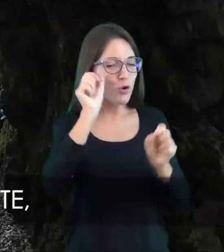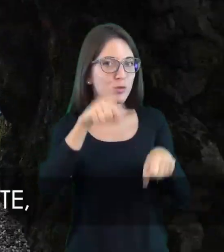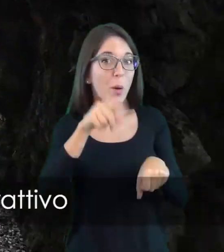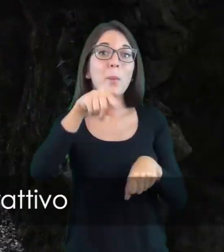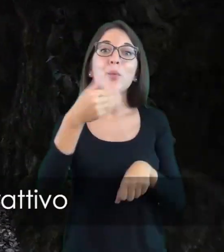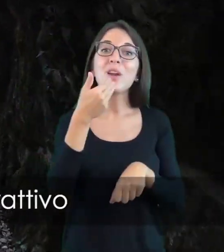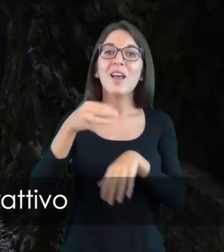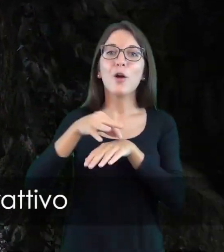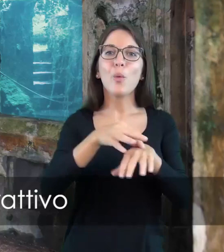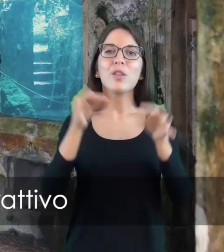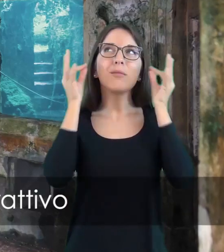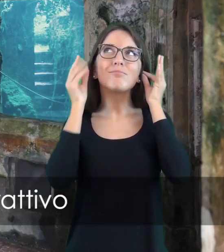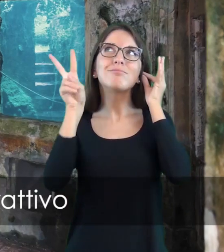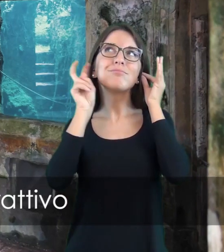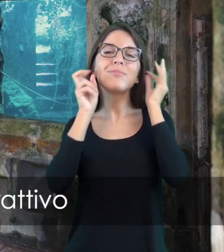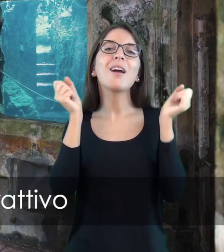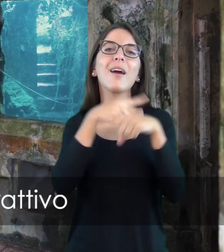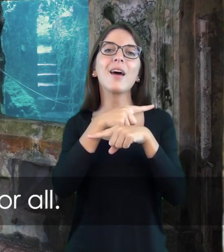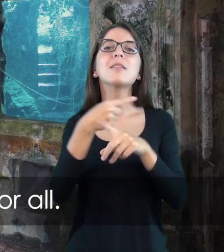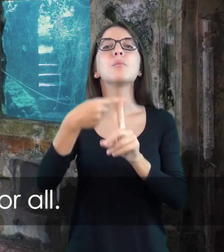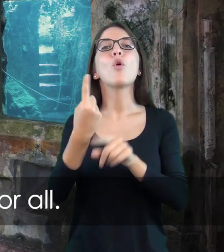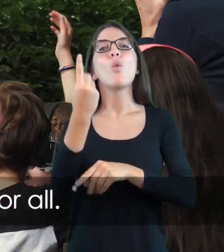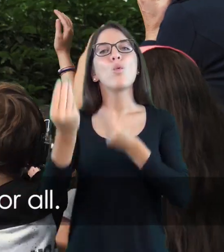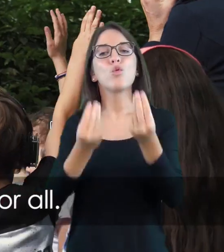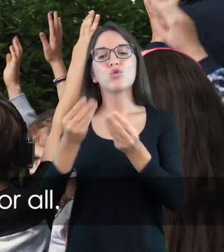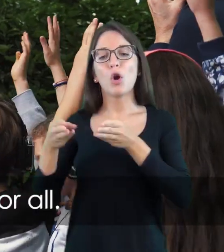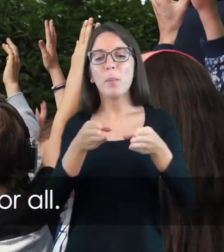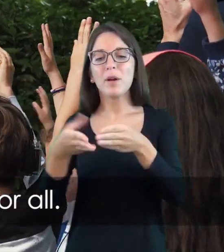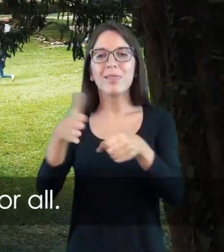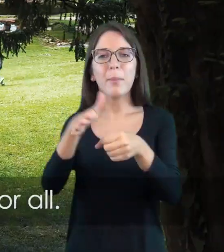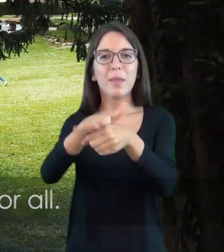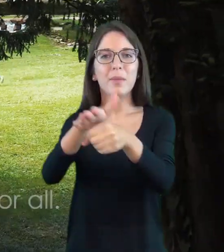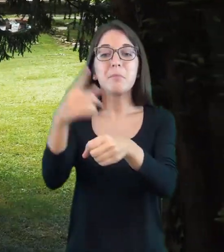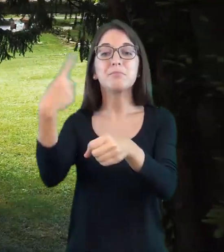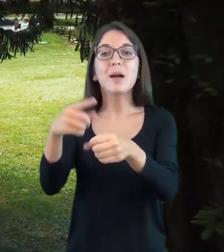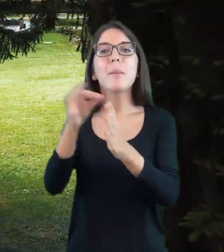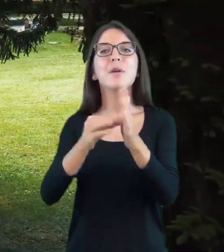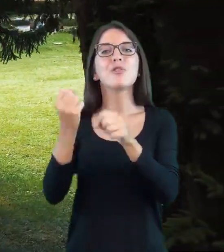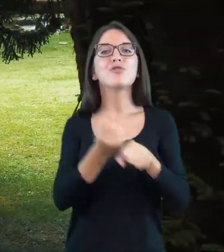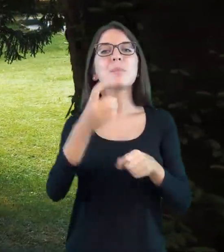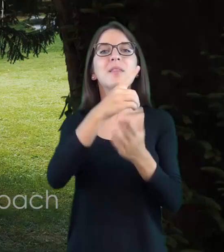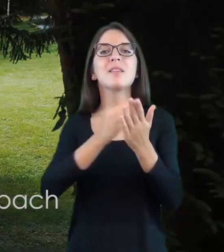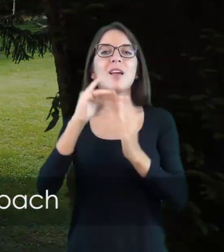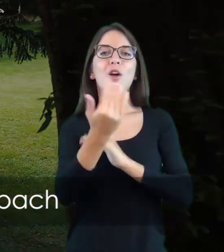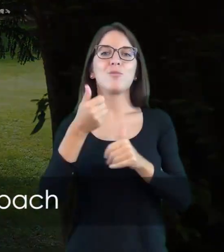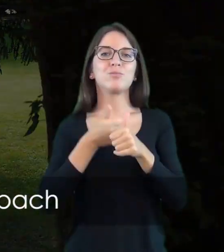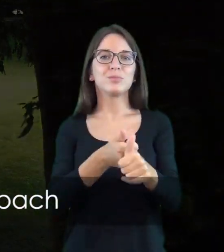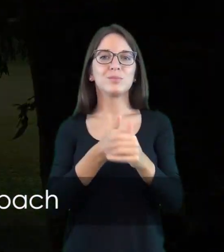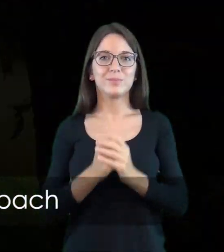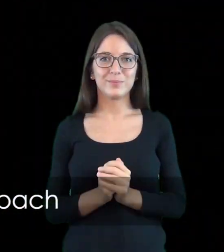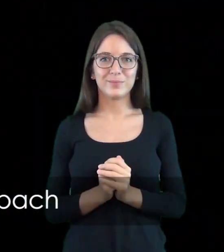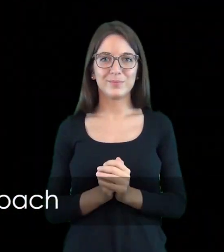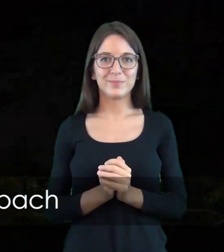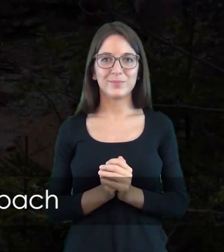progetto GATE, attraverso un reality game interattivo secondo i principi del design for all. Benvenuti al